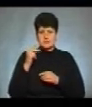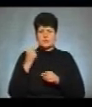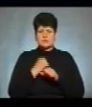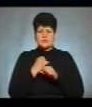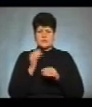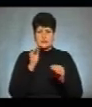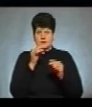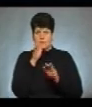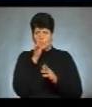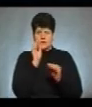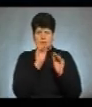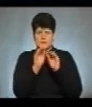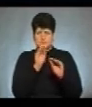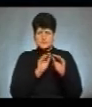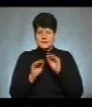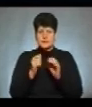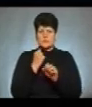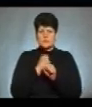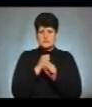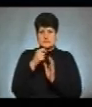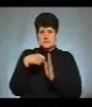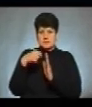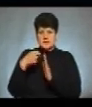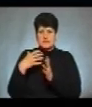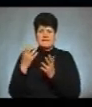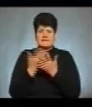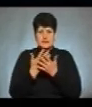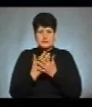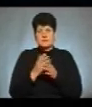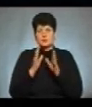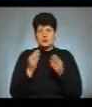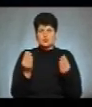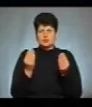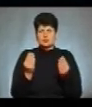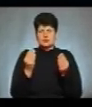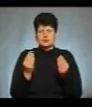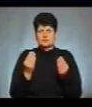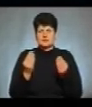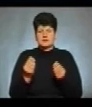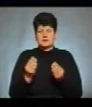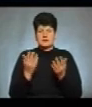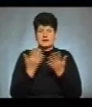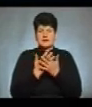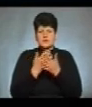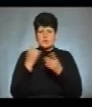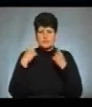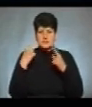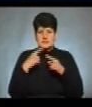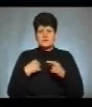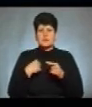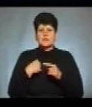мультиплікацію, навчилися знімати свої фільми. Одним словом, стали супер-супер-супер кінотворцями і